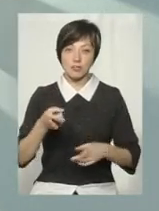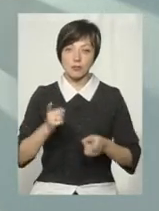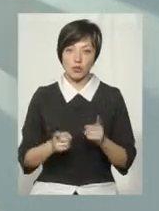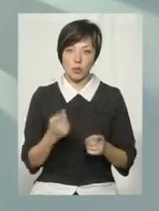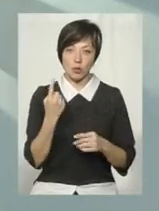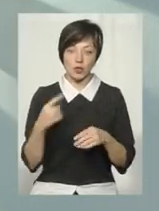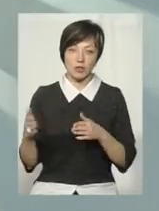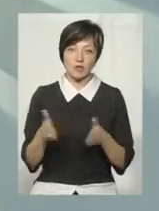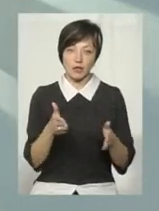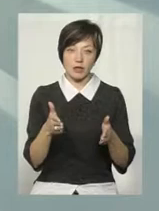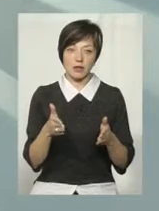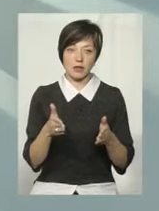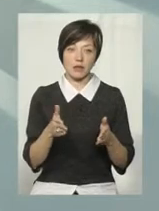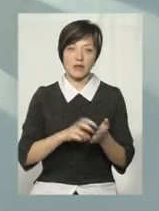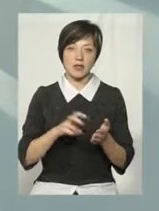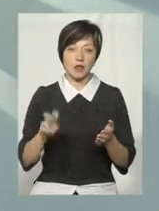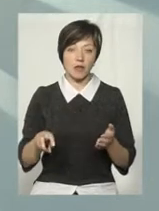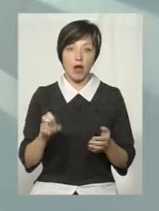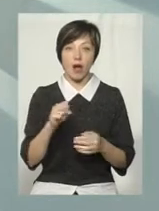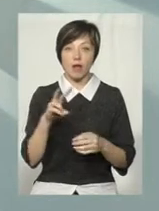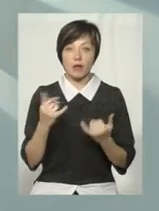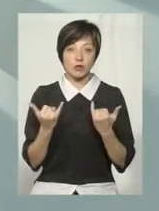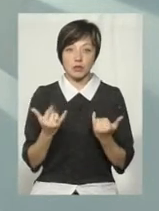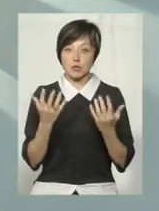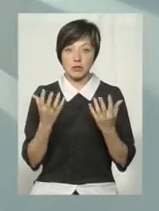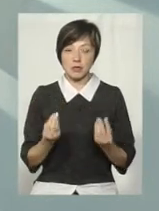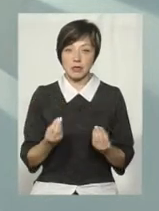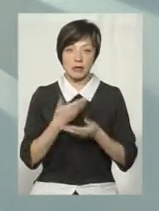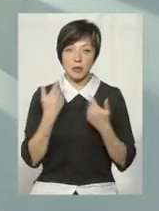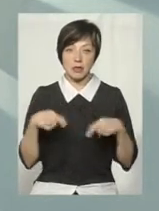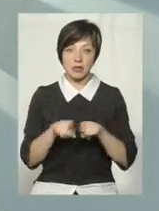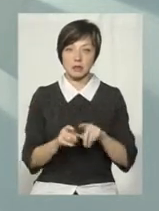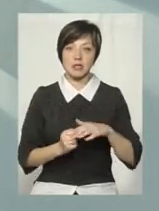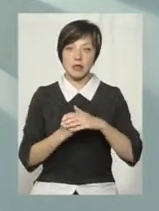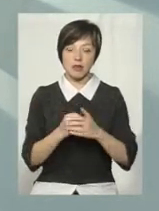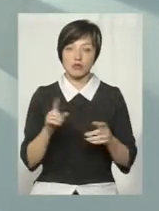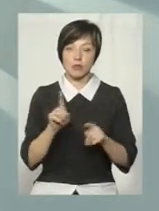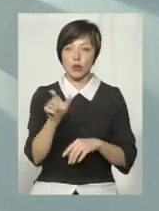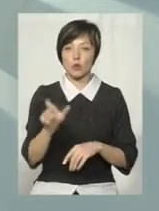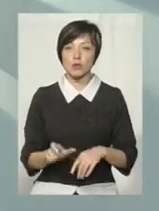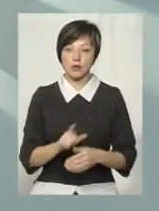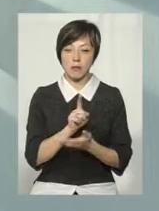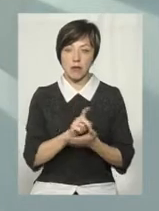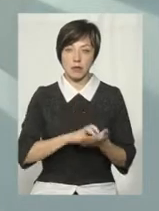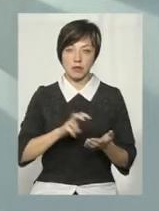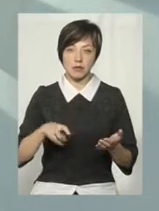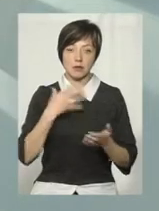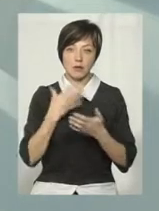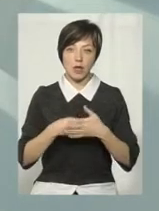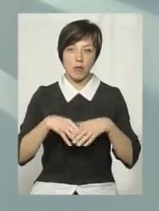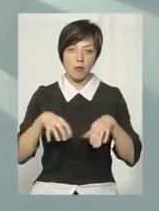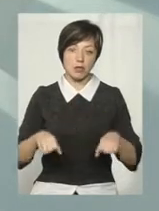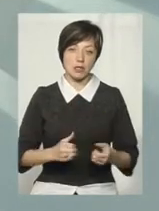вже один вихід – йти там в відставку. Ну, на сьогодні нема таких підстав, щоб там прямо кардинально людина мала би піти своєї посади.